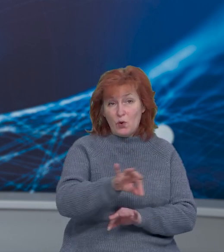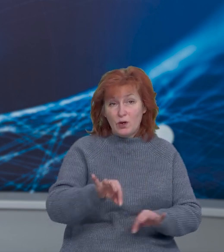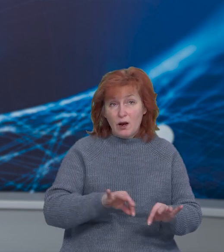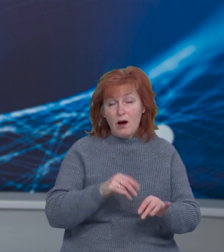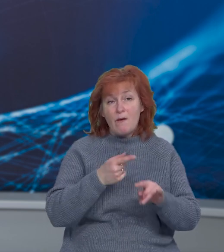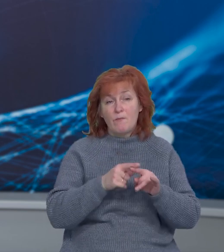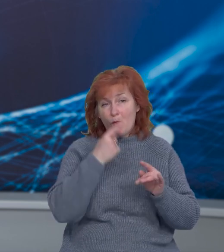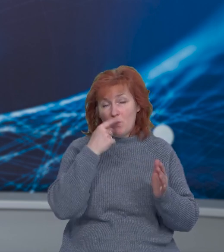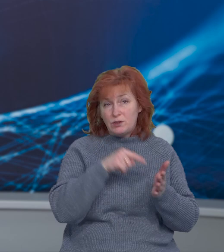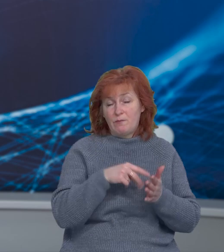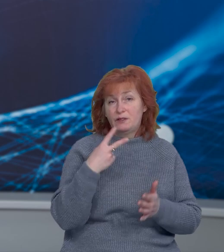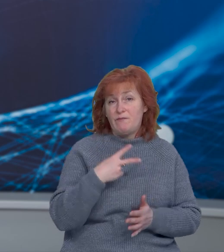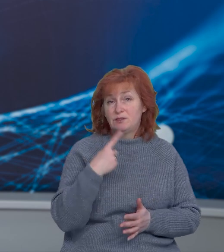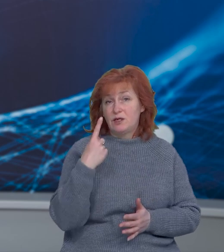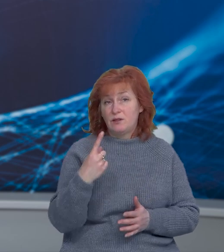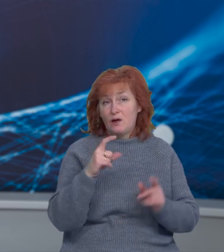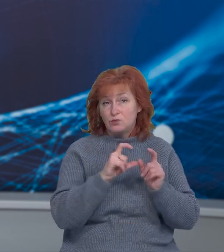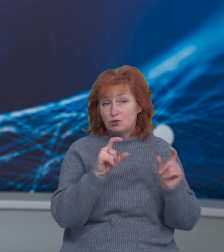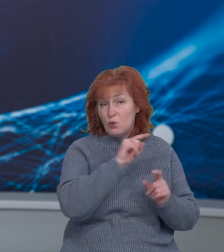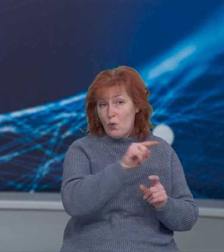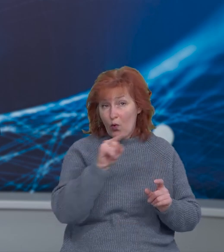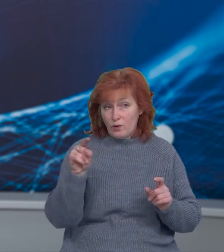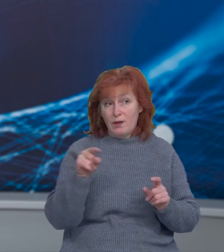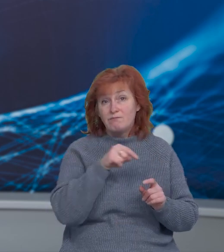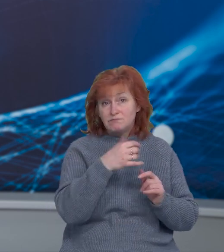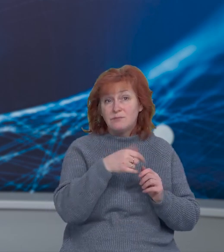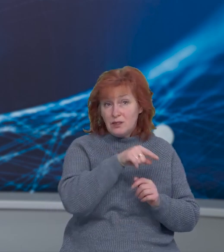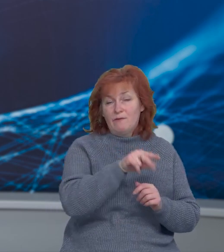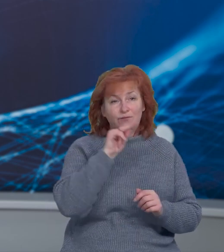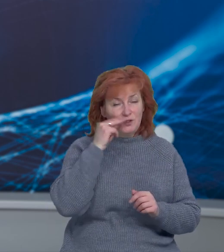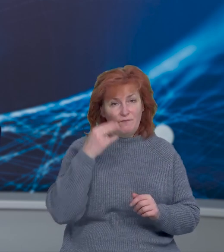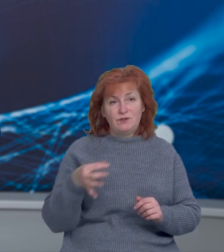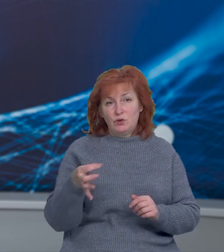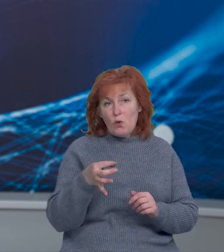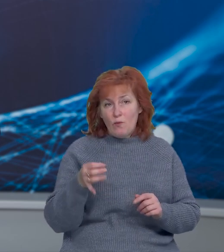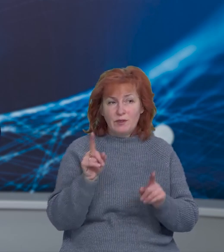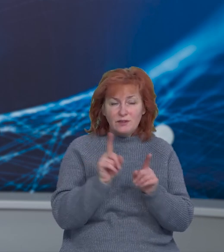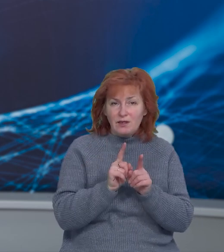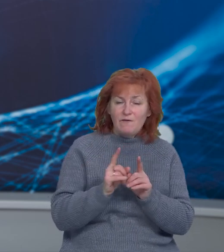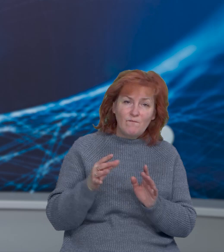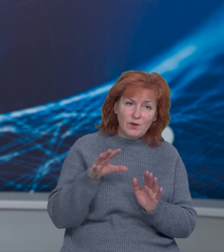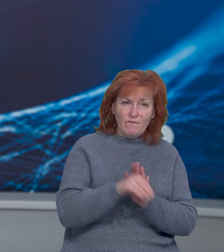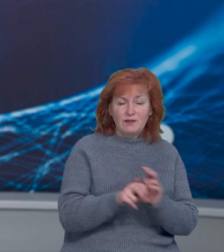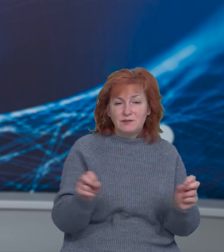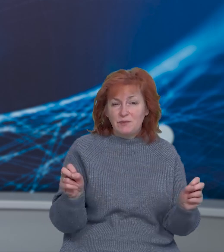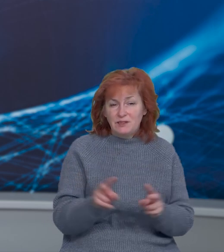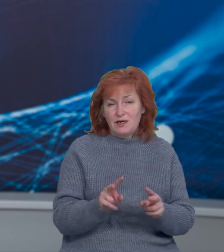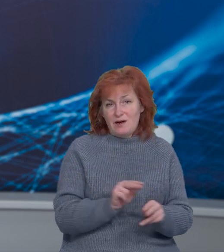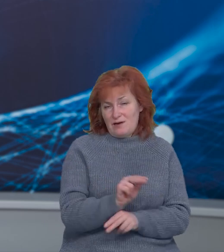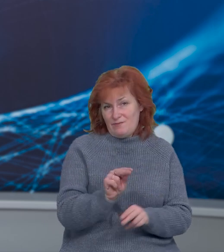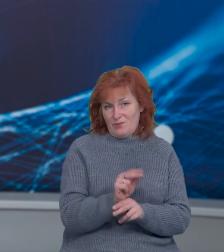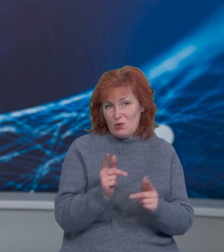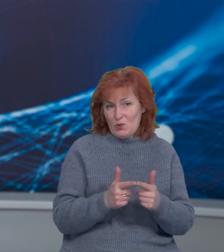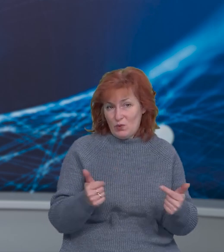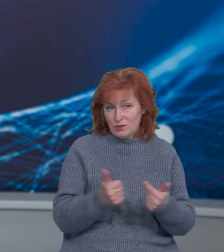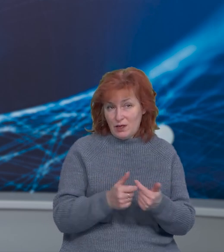у відбір потрапила 21 школа, чотири з яких у Чернігівській області. Для таких шкіл впровадили спеціальні гуртки з робототехніки,